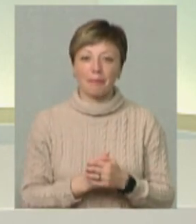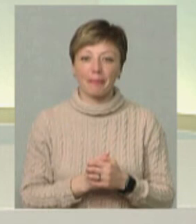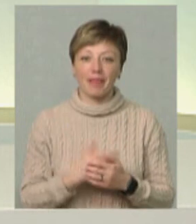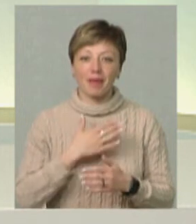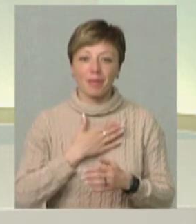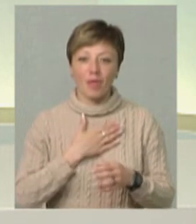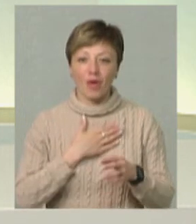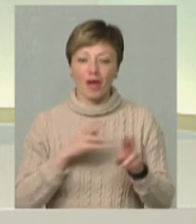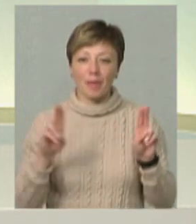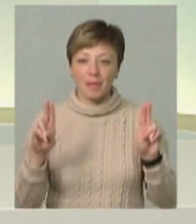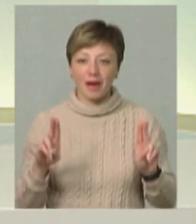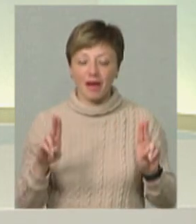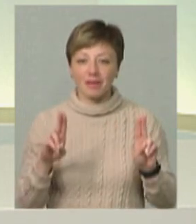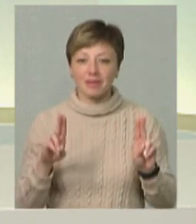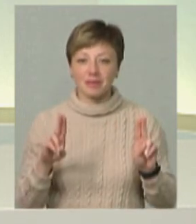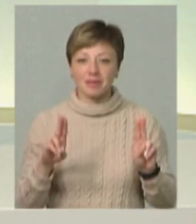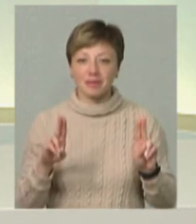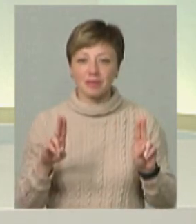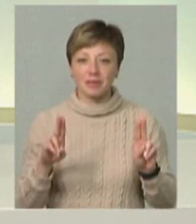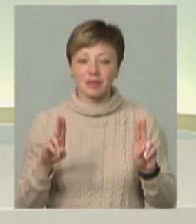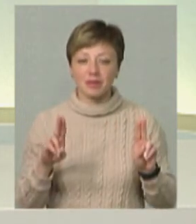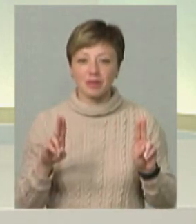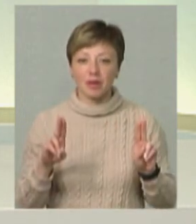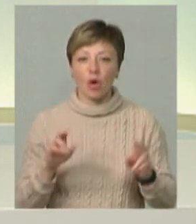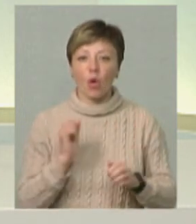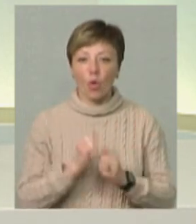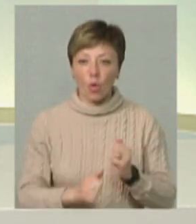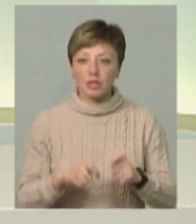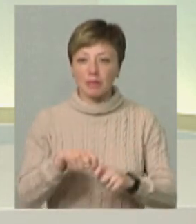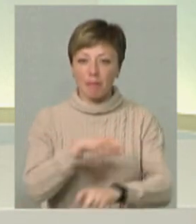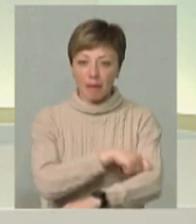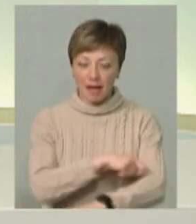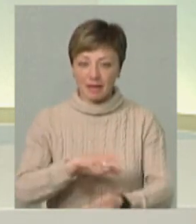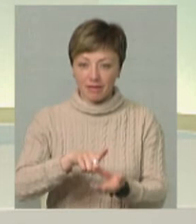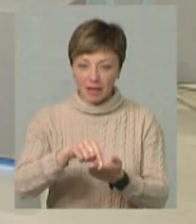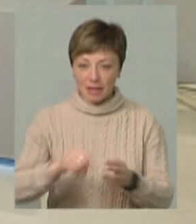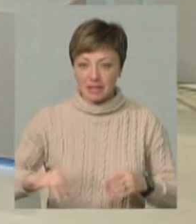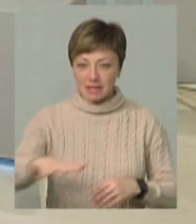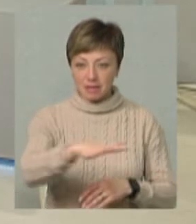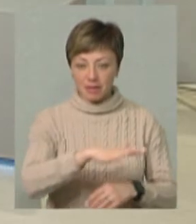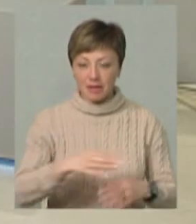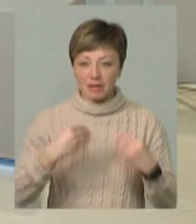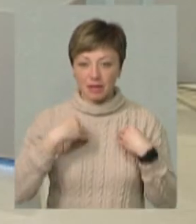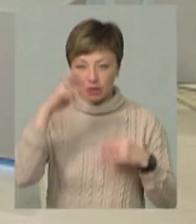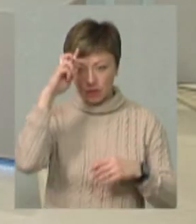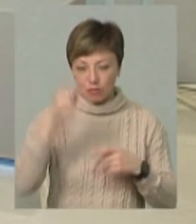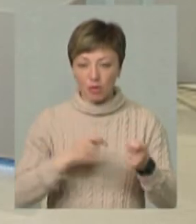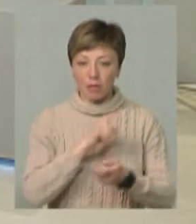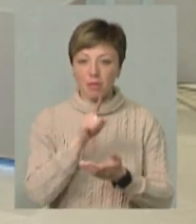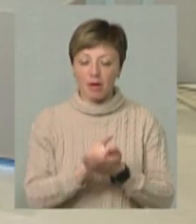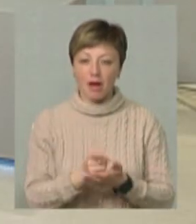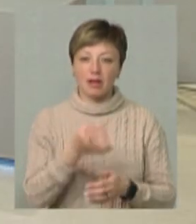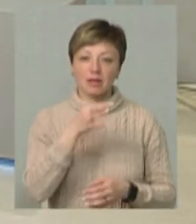намагаюся донести своїм колегам. Кожен метр квадратний з землі, який дала нам держава в управління, має